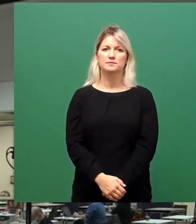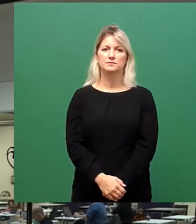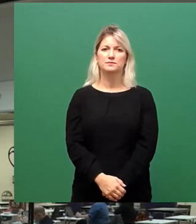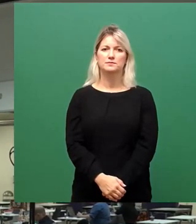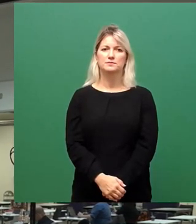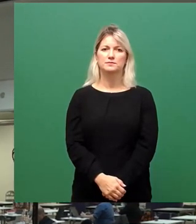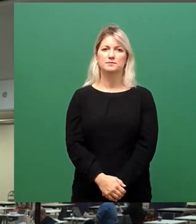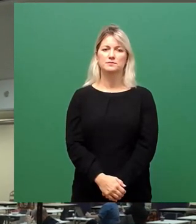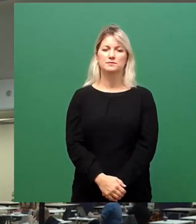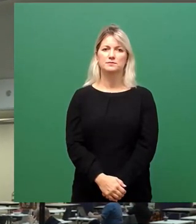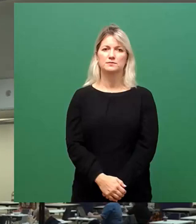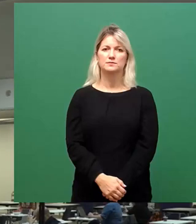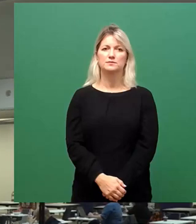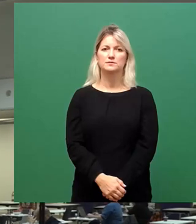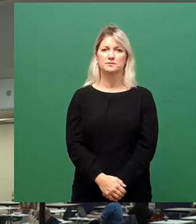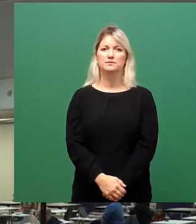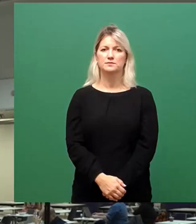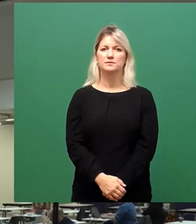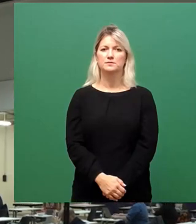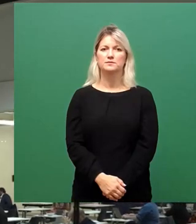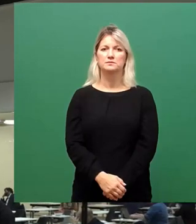Das müsste die Mehrheit sein, würde ich sagen.